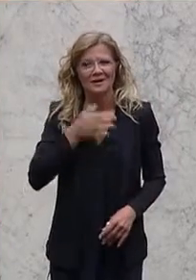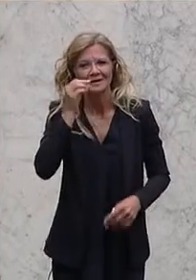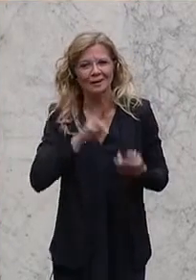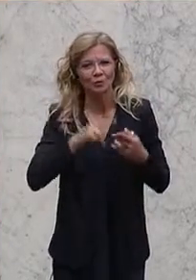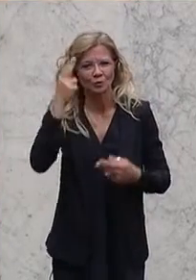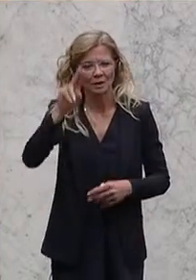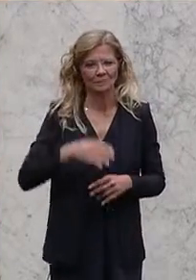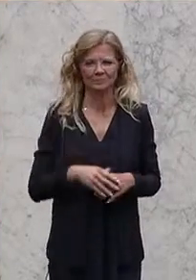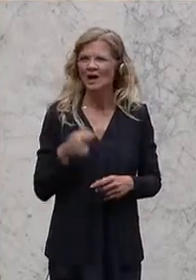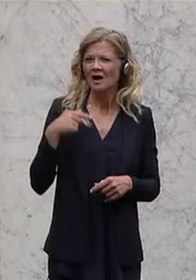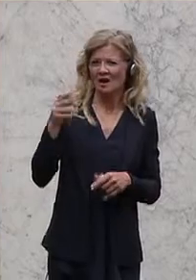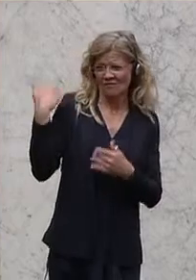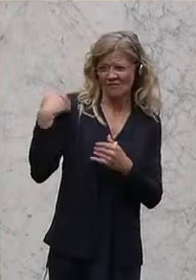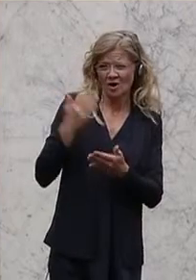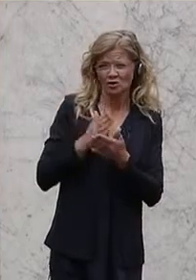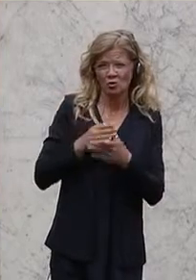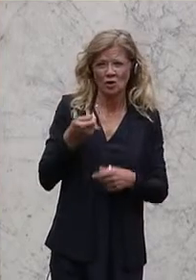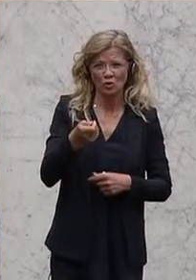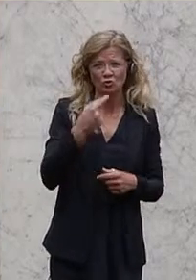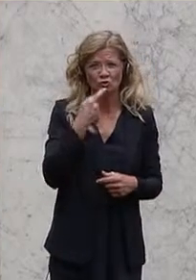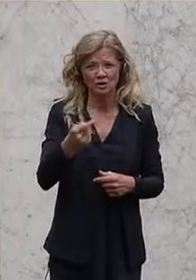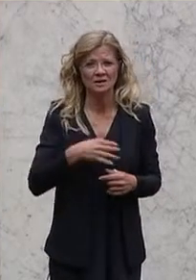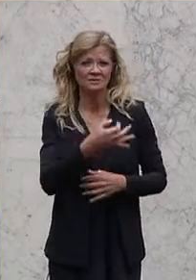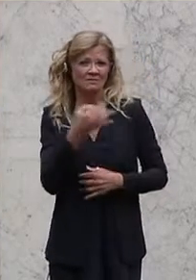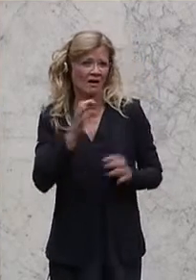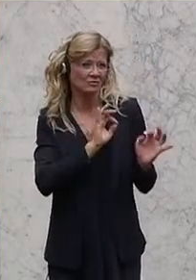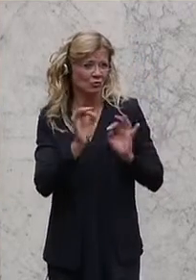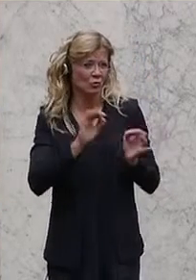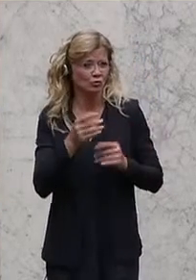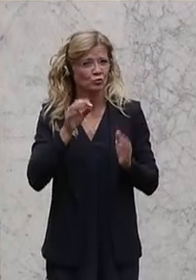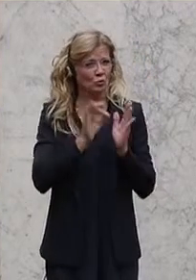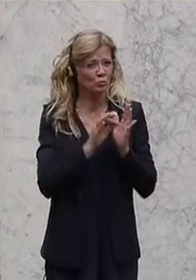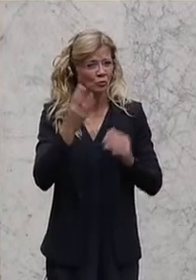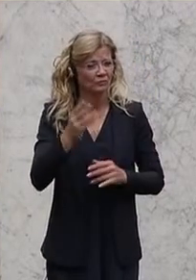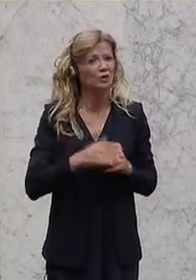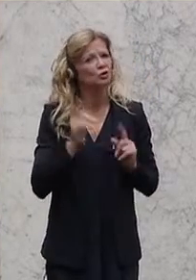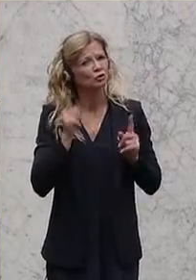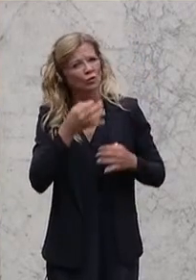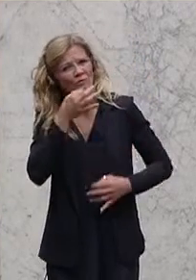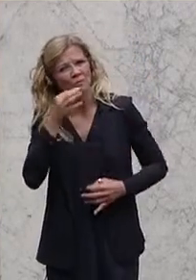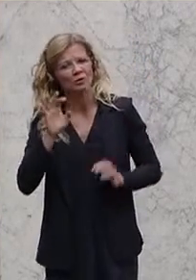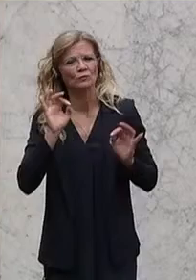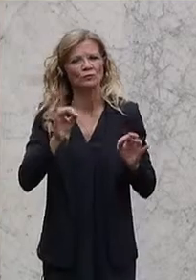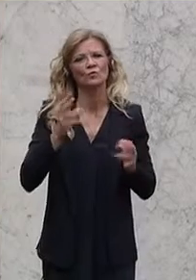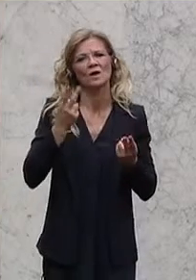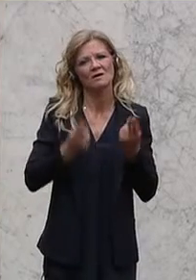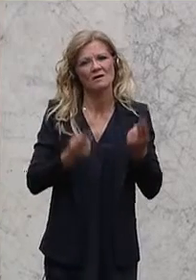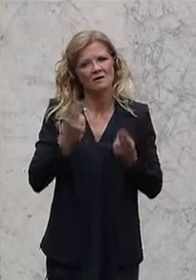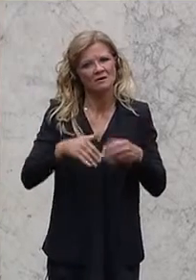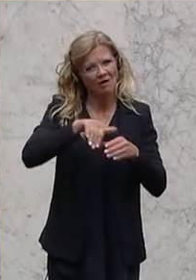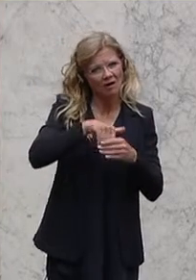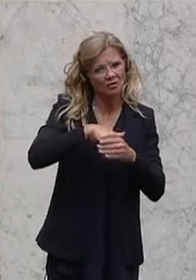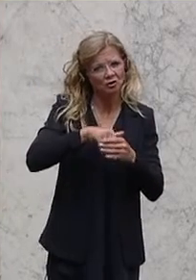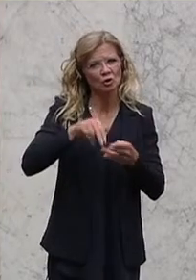Ausschuss, habe ich schon gesagt, so Tagesordnungspunkt 4, eine Verbesserung für die Gerichtsbediensteten und die Organisation,